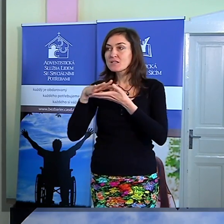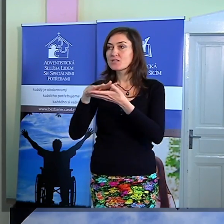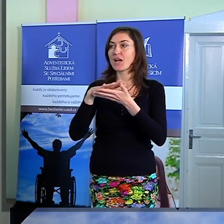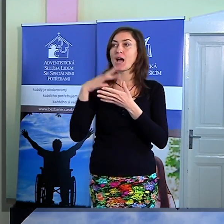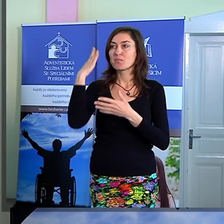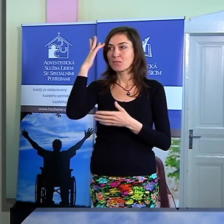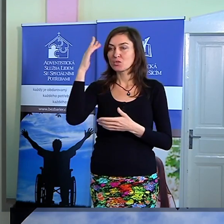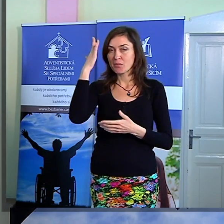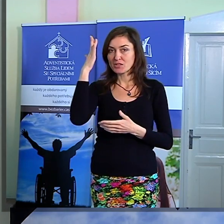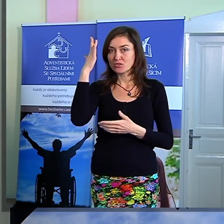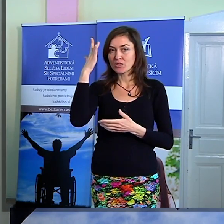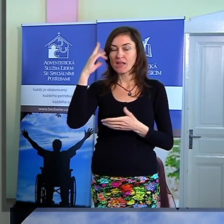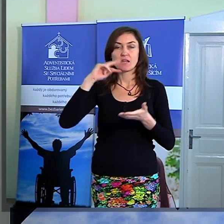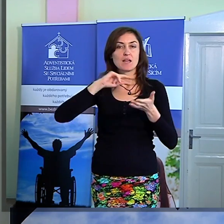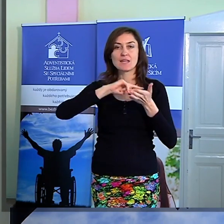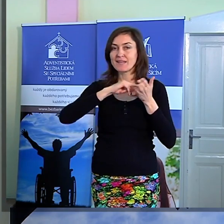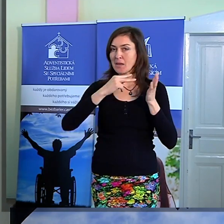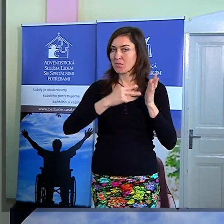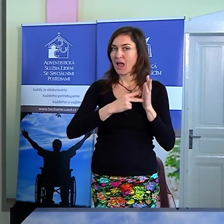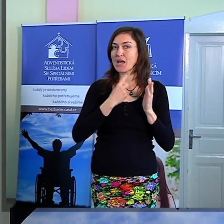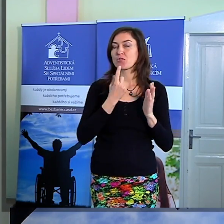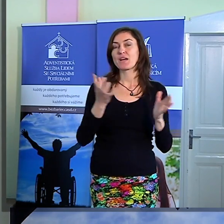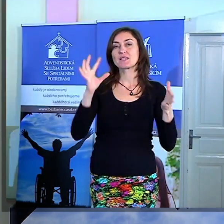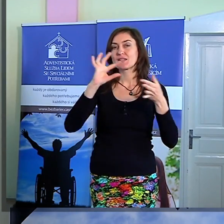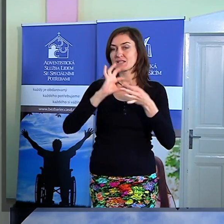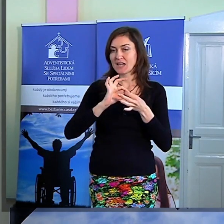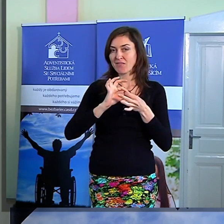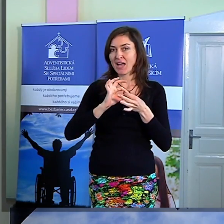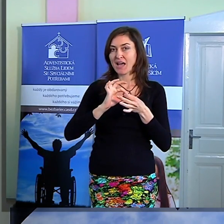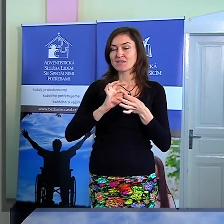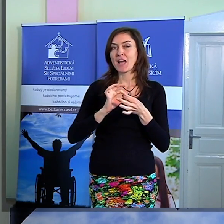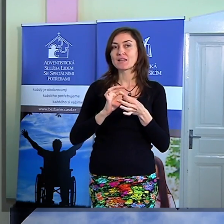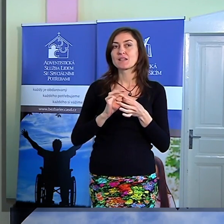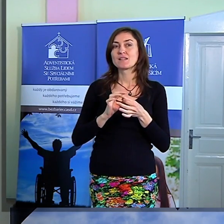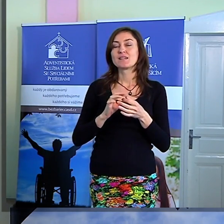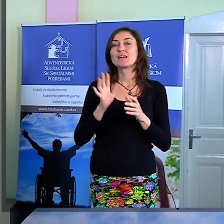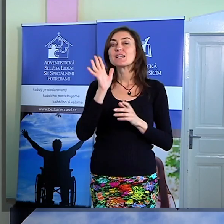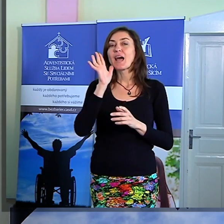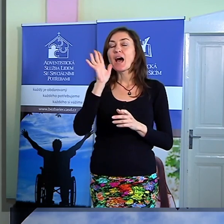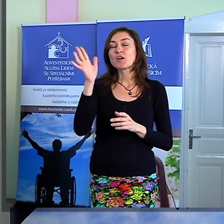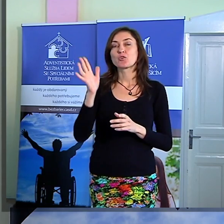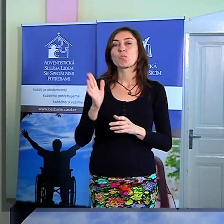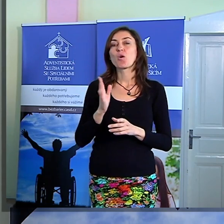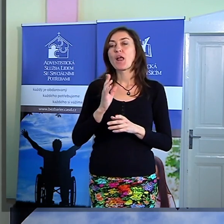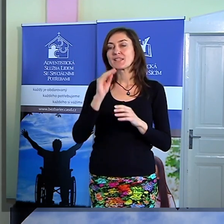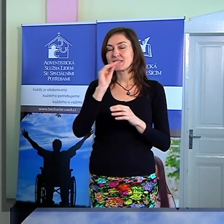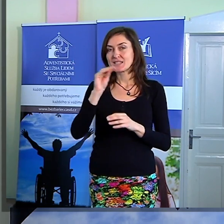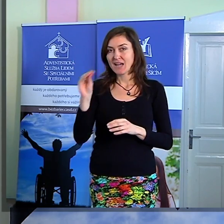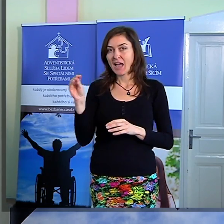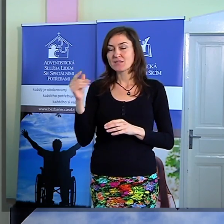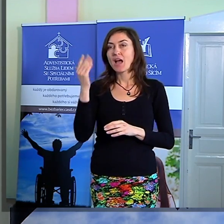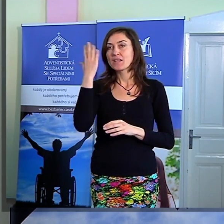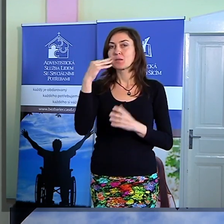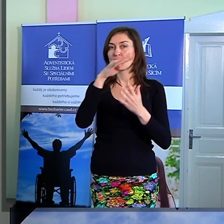neplánovaně zcela bych chtěl navázat na to, o čem hovořil dopoledne brater Pavlík. Otevíral texty od Apoštola Pavla